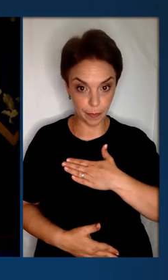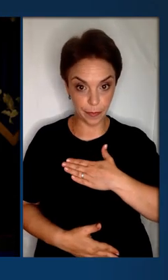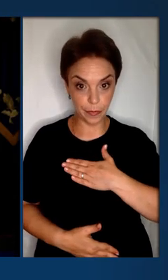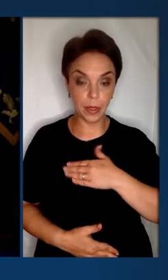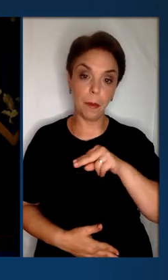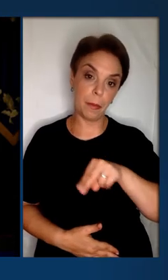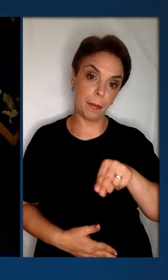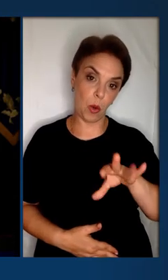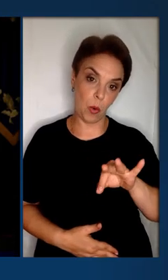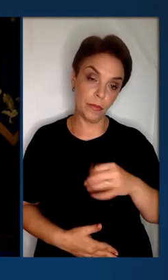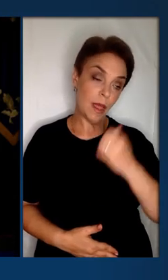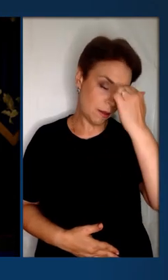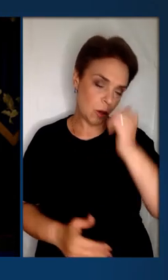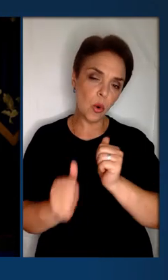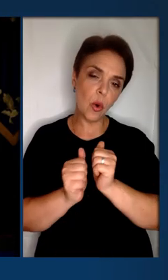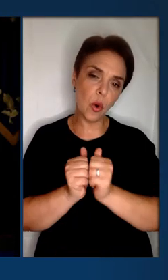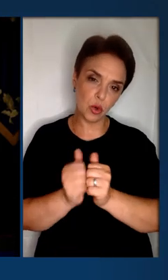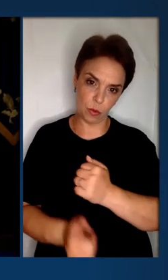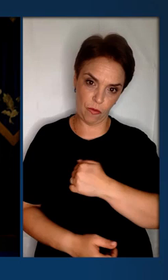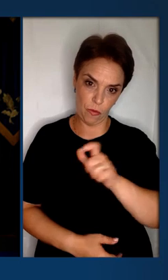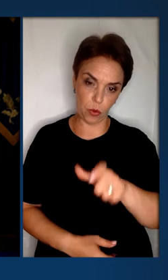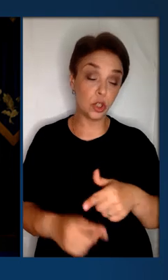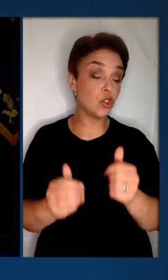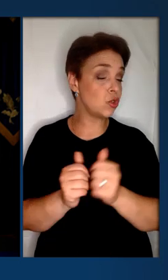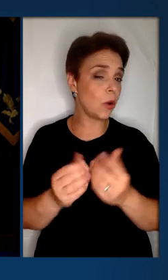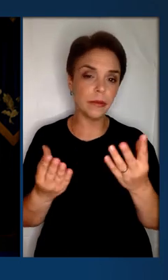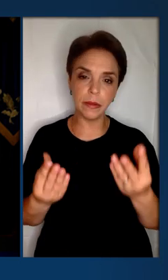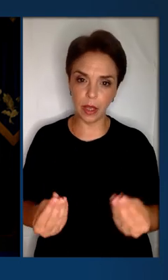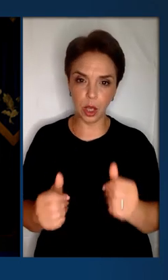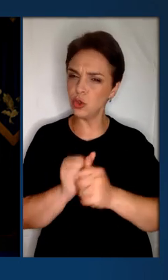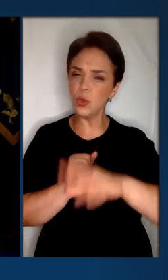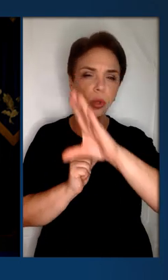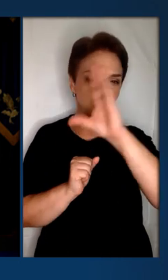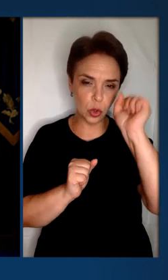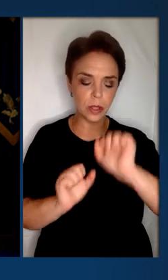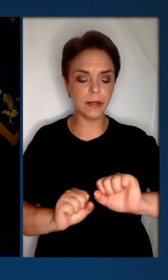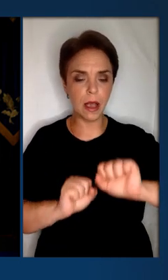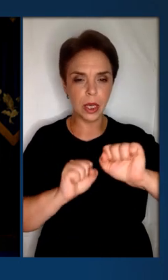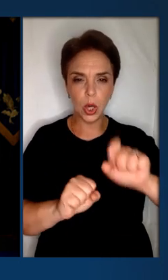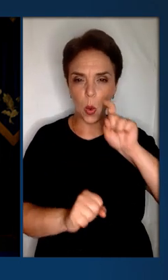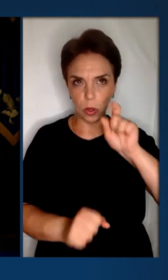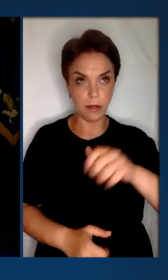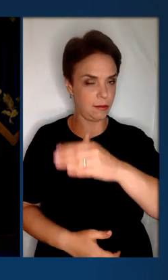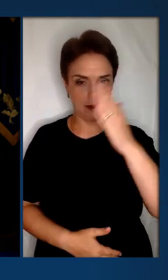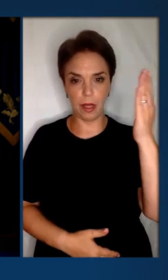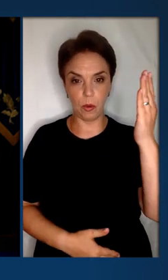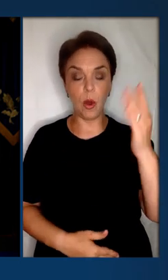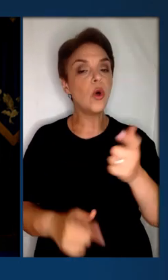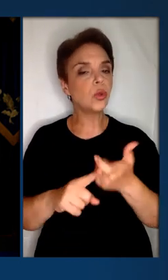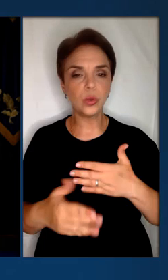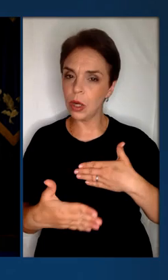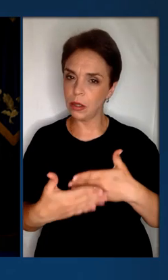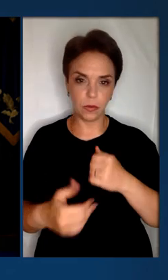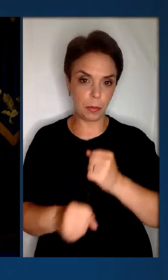ППО. Я дякую кожному воїну, який щодня, щоночі захищає українське небо.